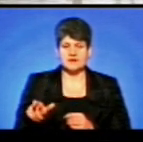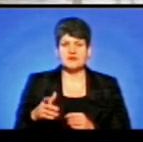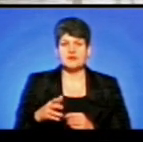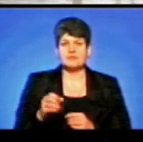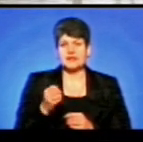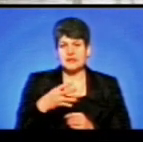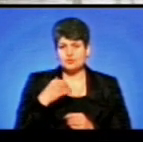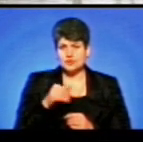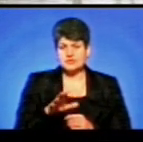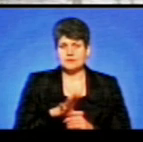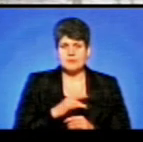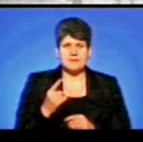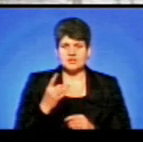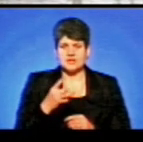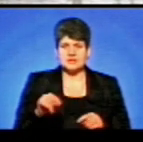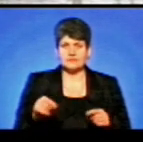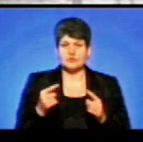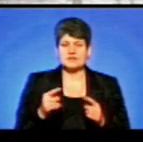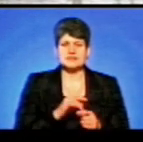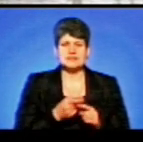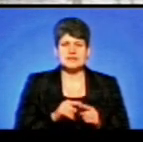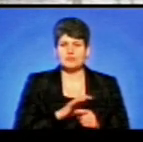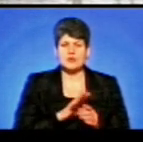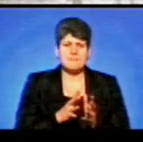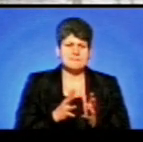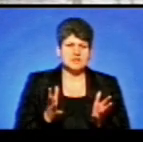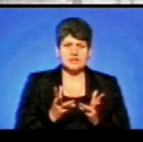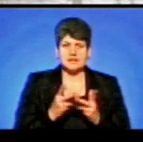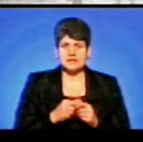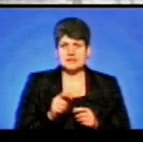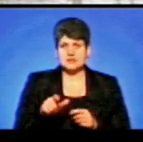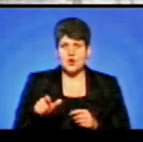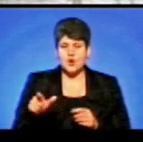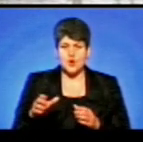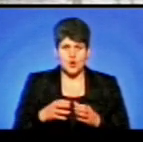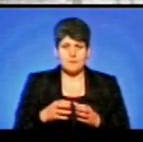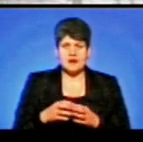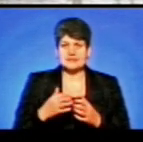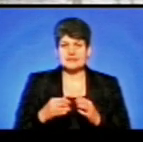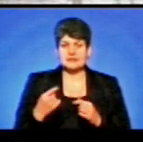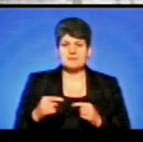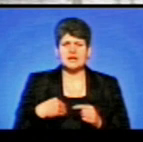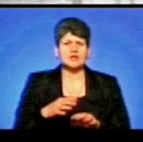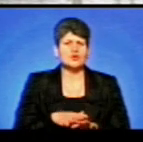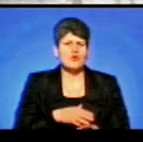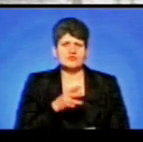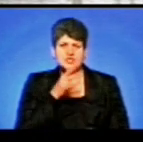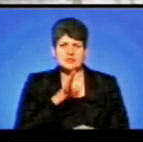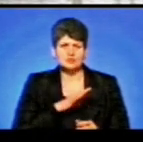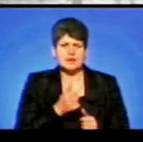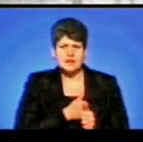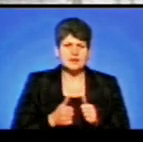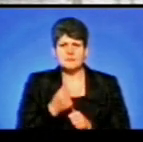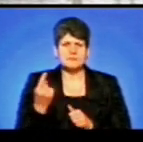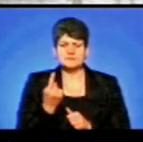громад, які були перші створені, це була найбільша кількість громад серед інших областей України, і ми займали довший час літерючої